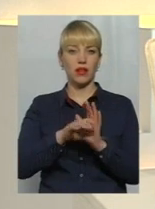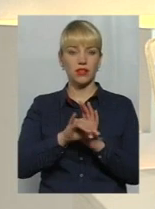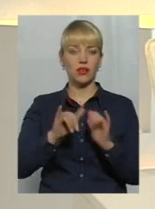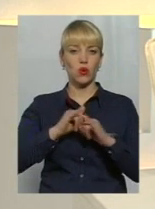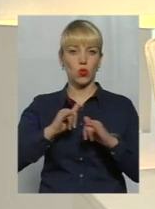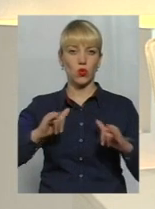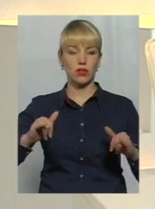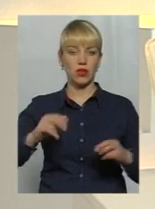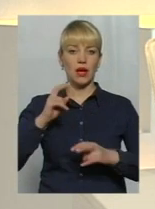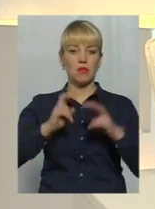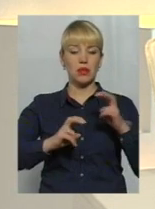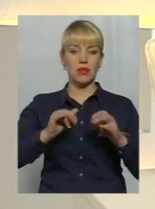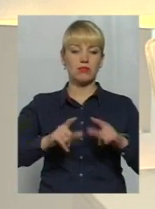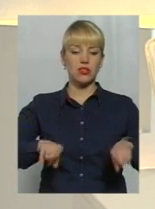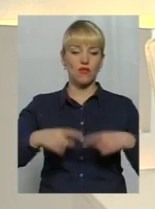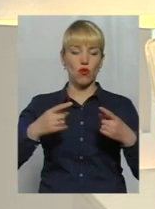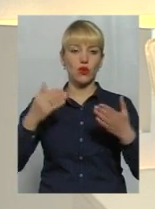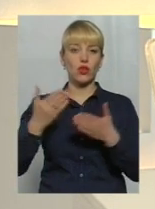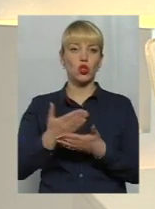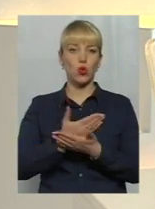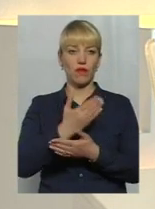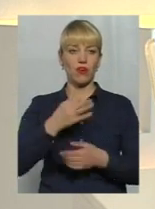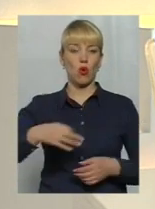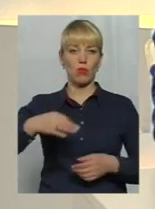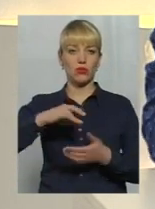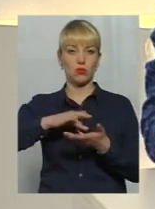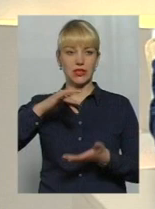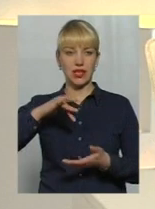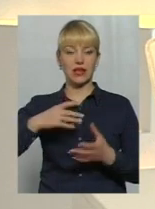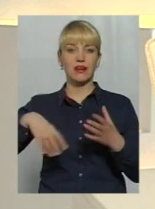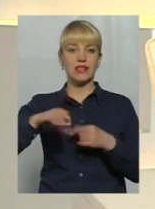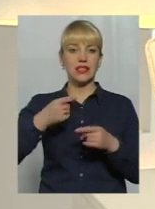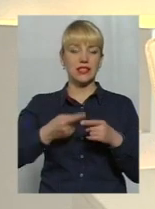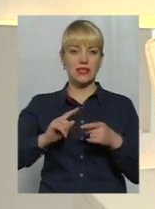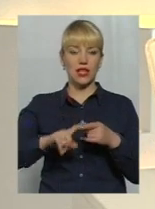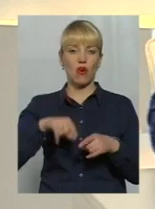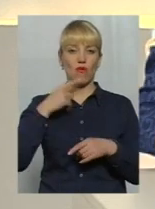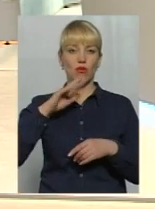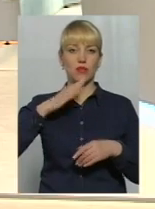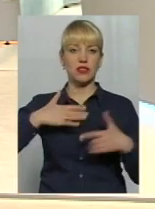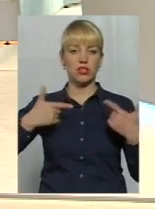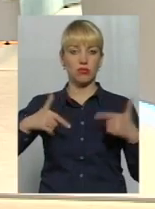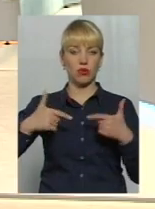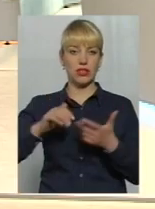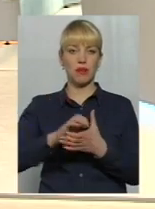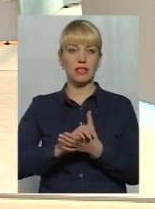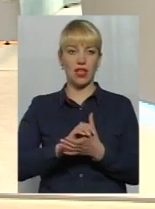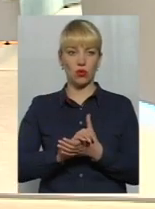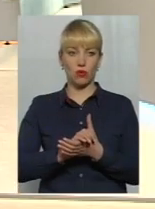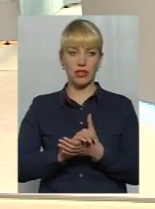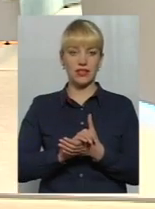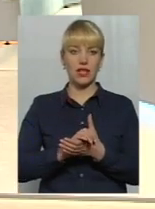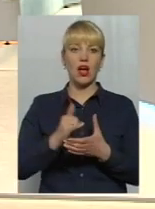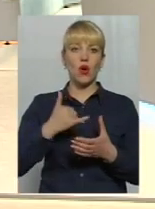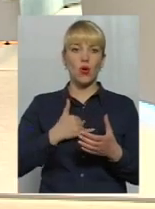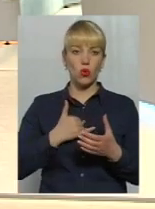підприємств, створювати нові саме в обласному центрі. Про це все говоримо із нашими гостями. Знайомтеся. У нас сьогодні в